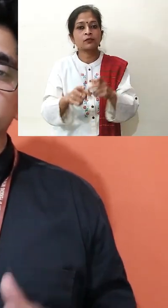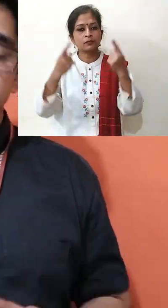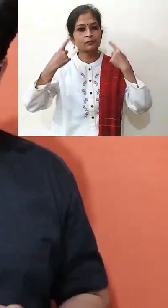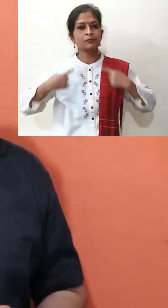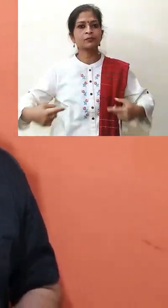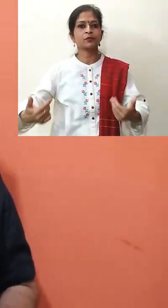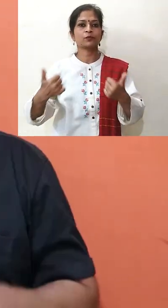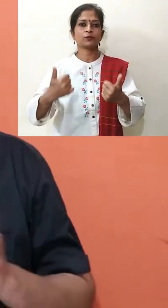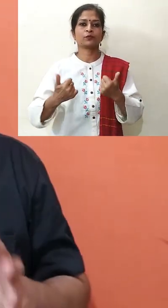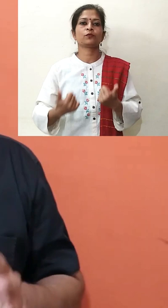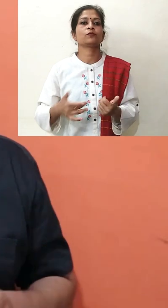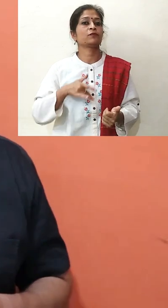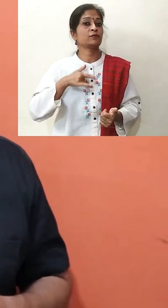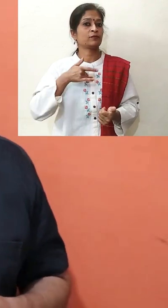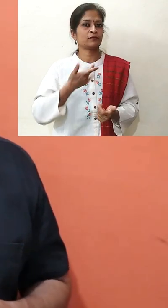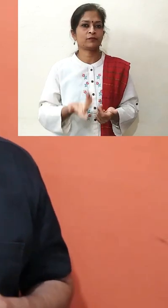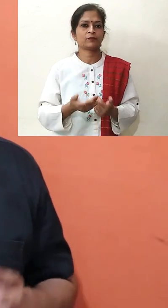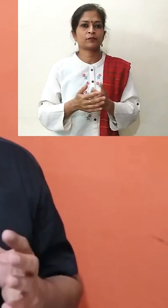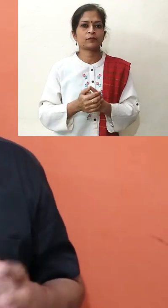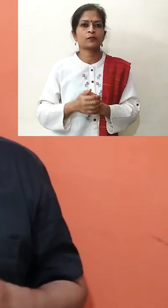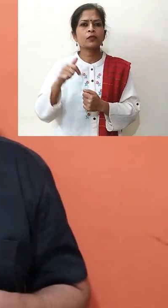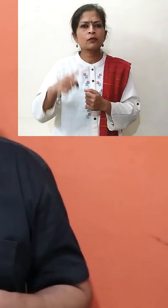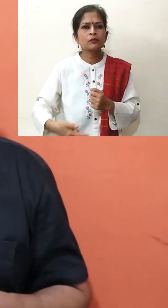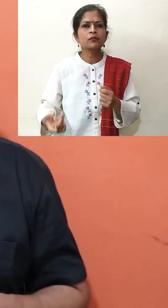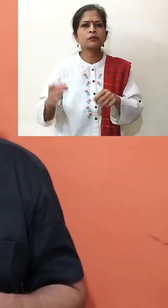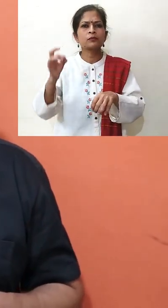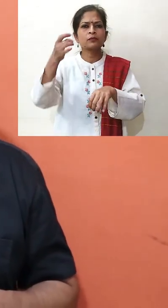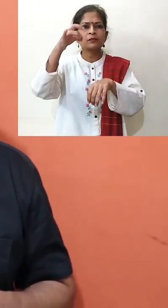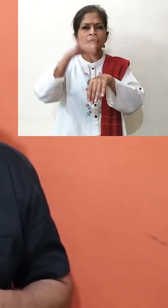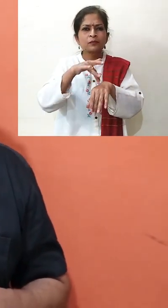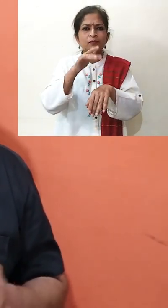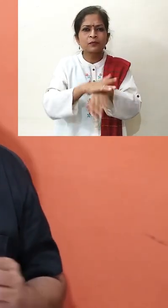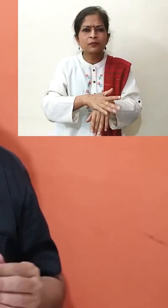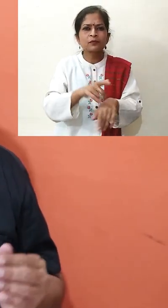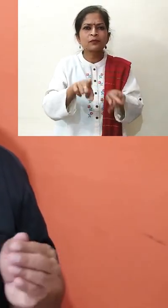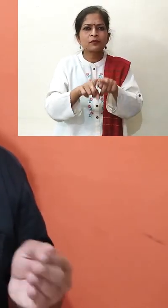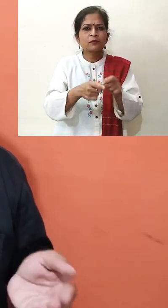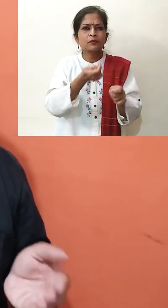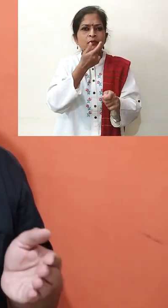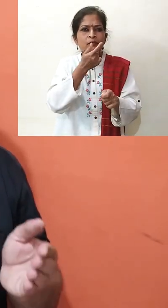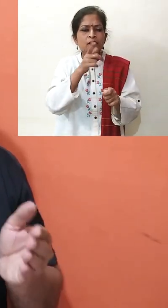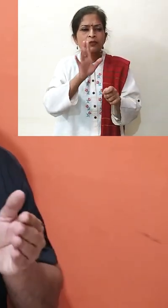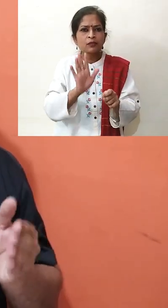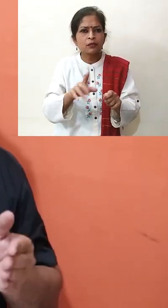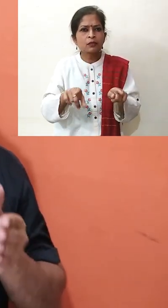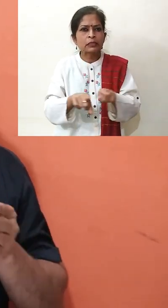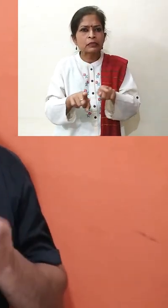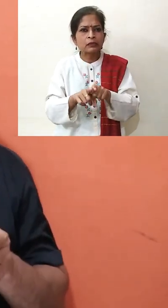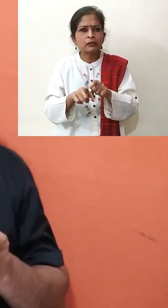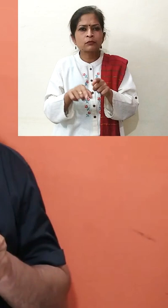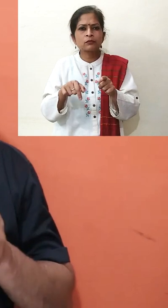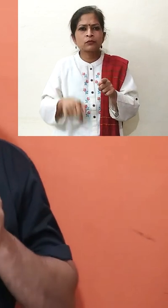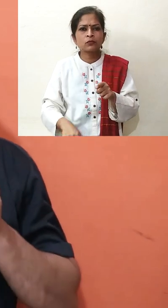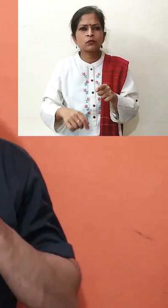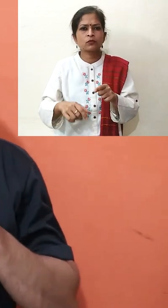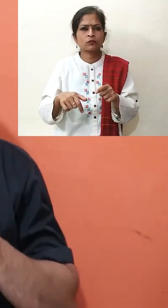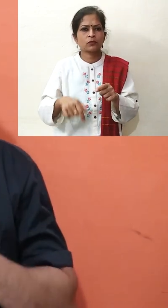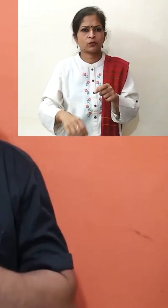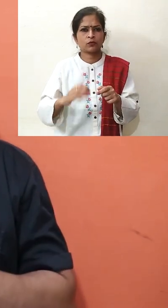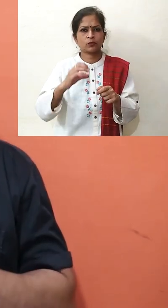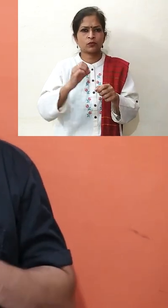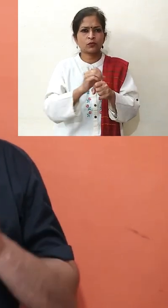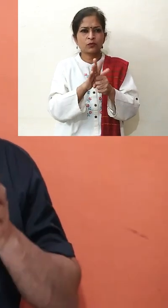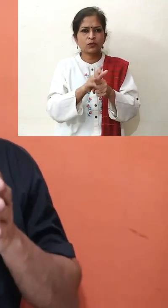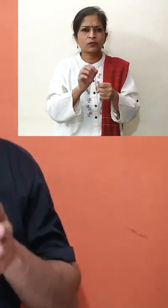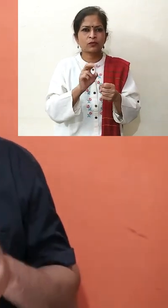स्वस्थ मैसूस करेंगे, प्रेश लोगों का मानना है कि मलेरिया में दी जाने वाली दवाओं, जैसे एमिनो क्विनोलीन से